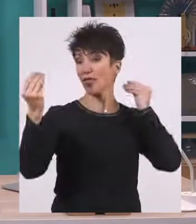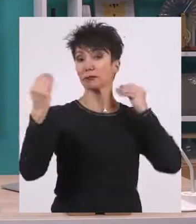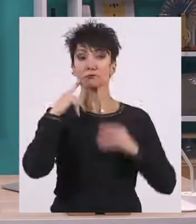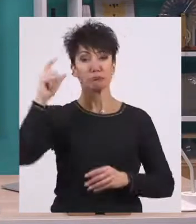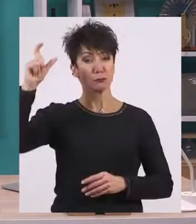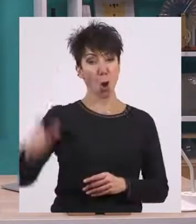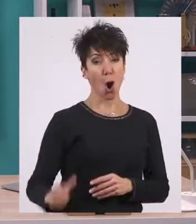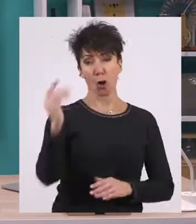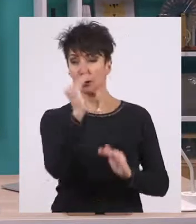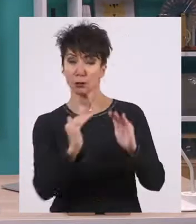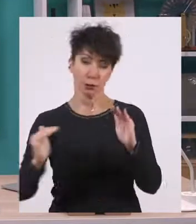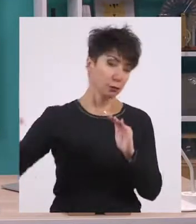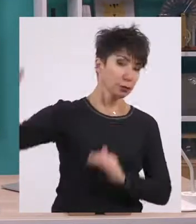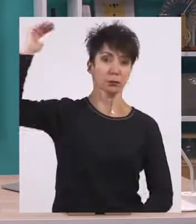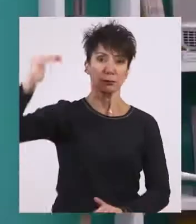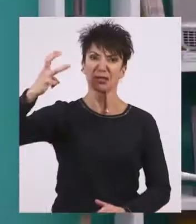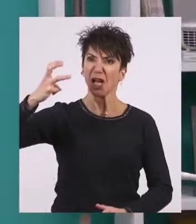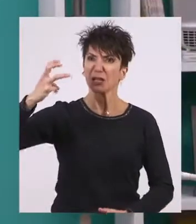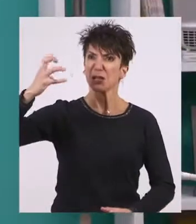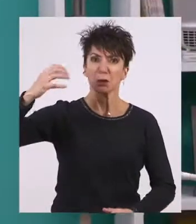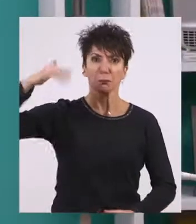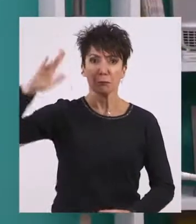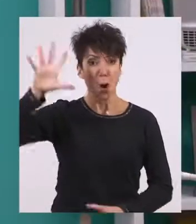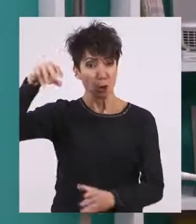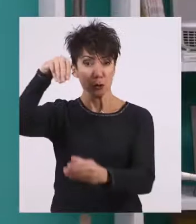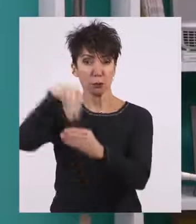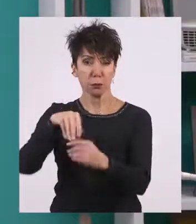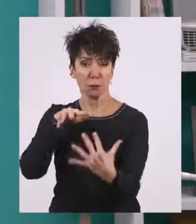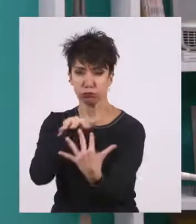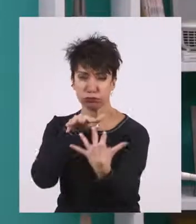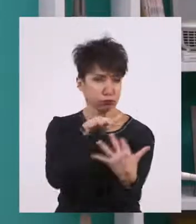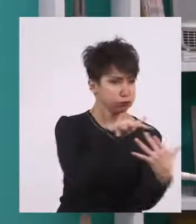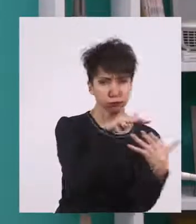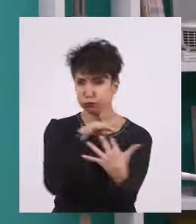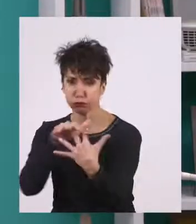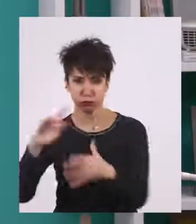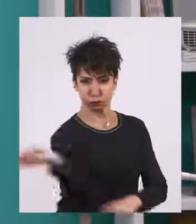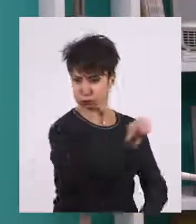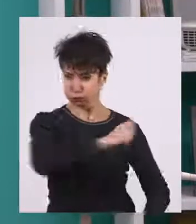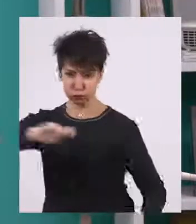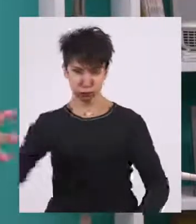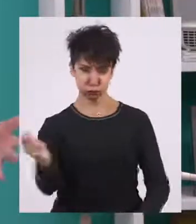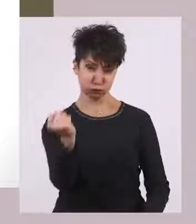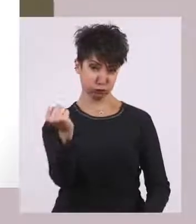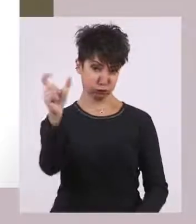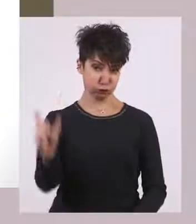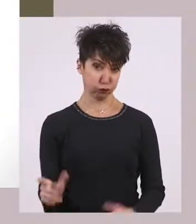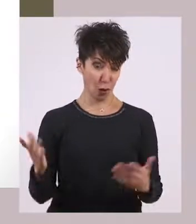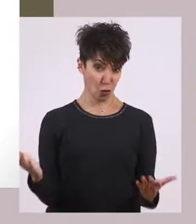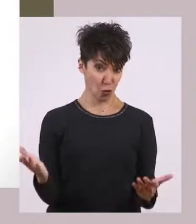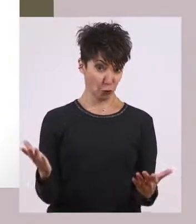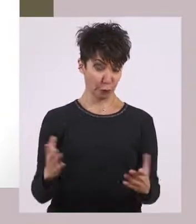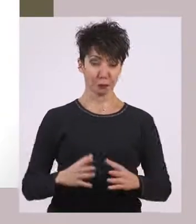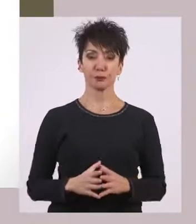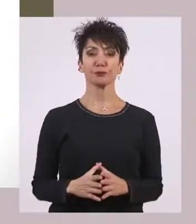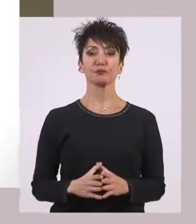ακόμα και σε προχωρημένη ηλικία, συμμετείχε ο ίδιος στις πολεμικές επιχειρήσεις. Εκεί λοιπόν